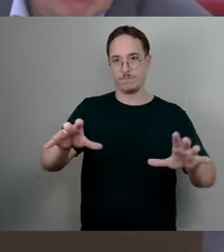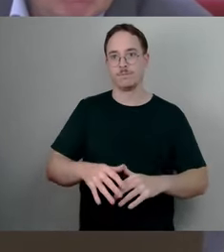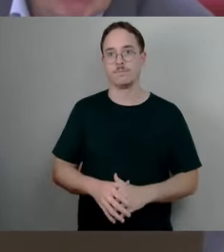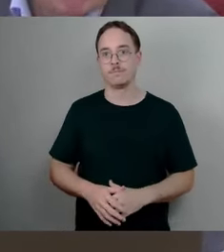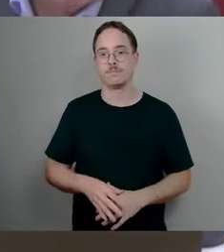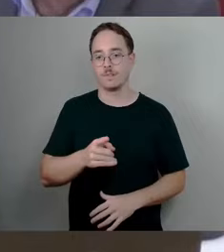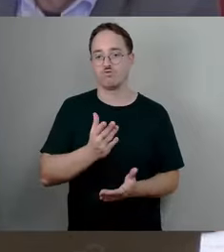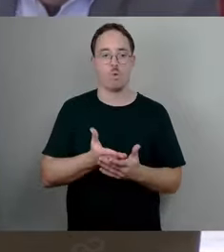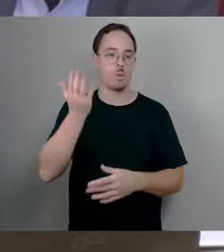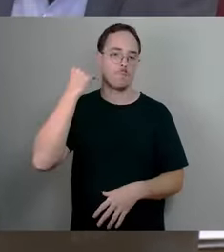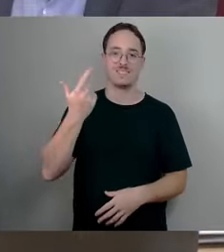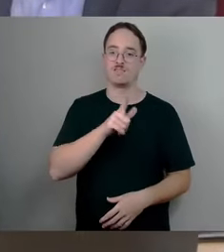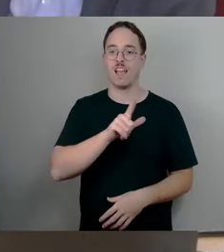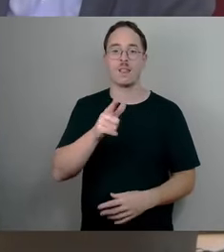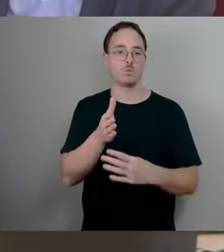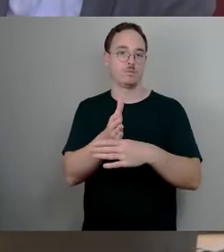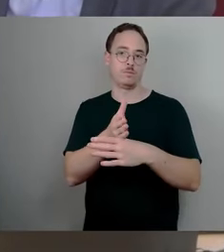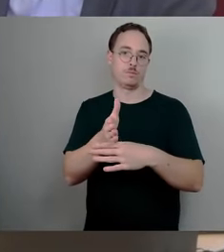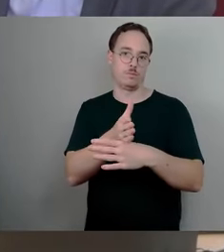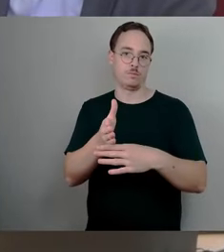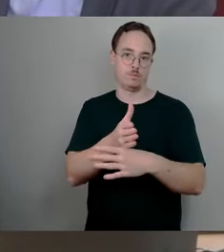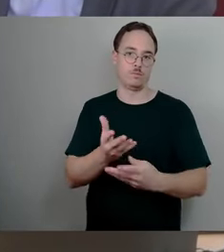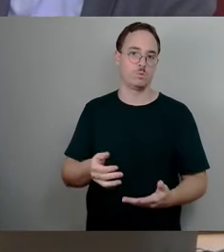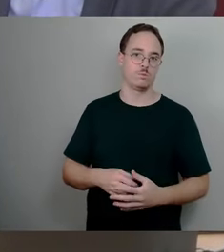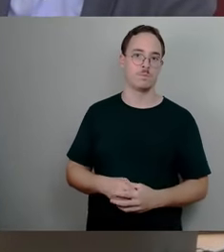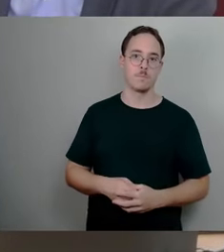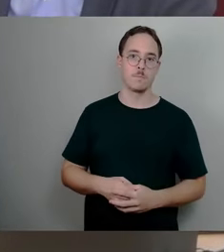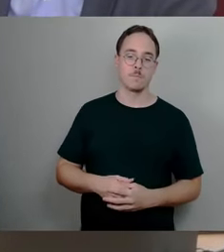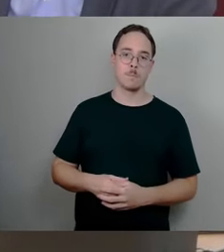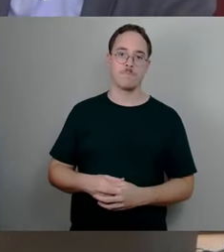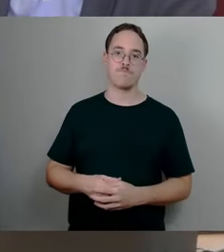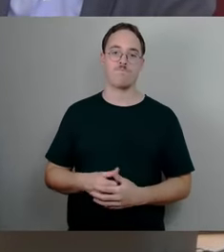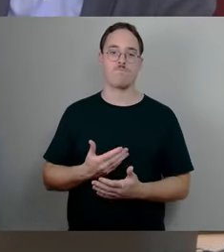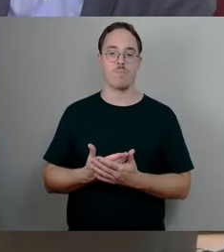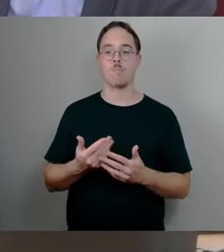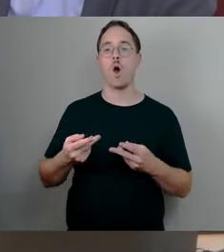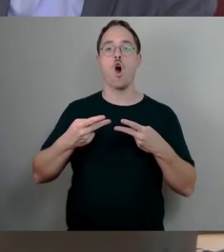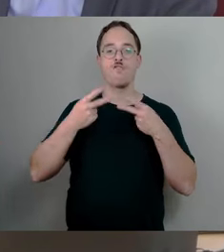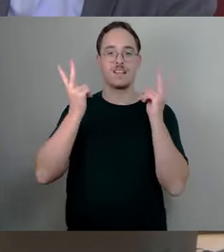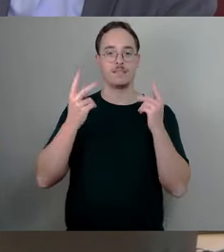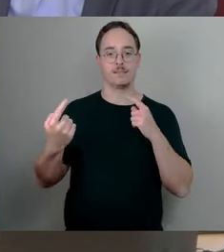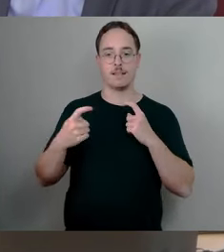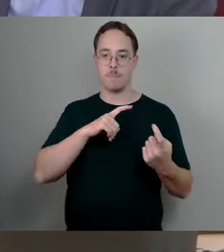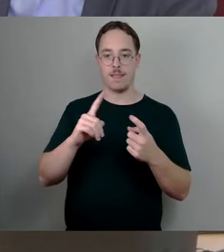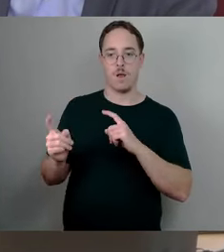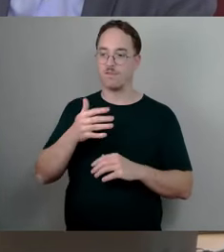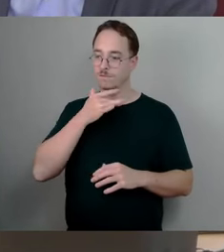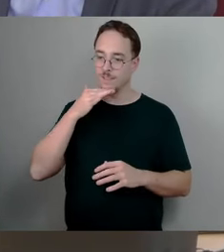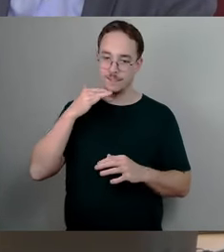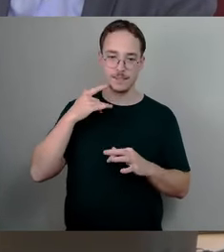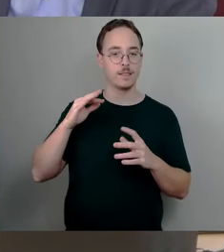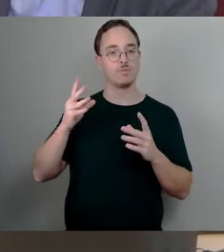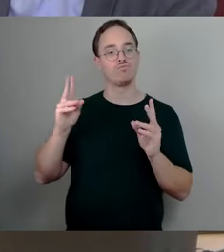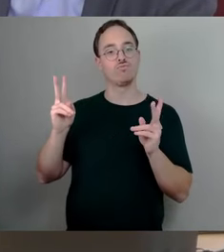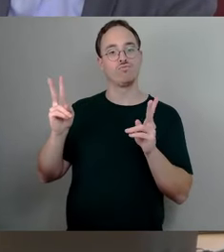und auch da eine sehr, sehr breite öffentliche Debatte zu diesem Thema war. Die ist es zunächst ein bisschen ruhiger geworden, dann haben wir uns